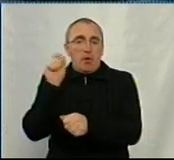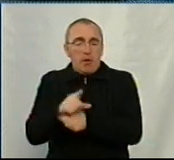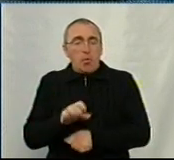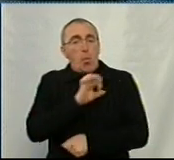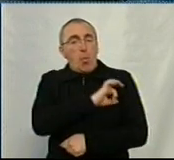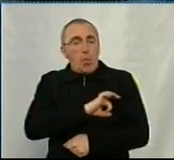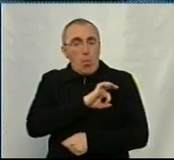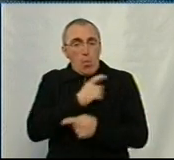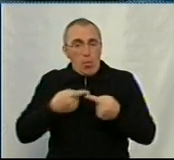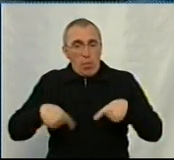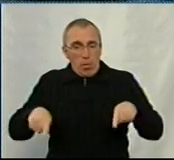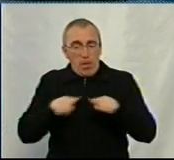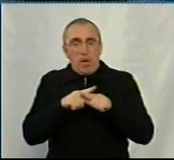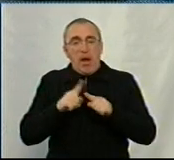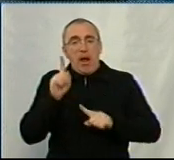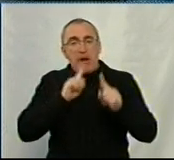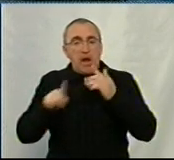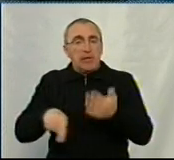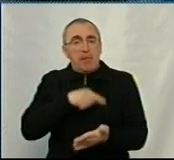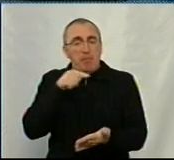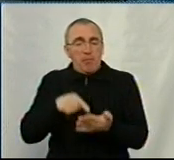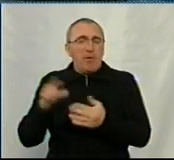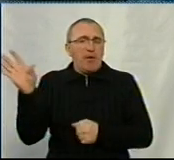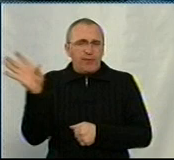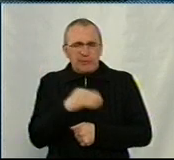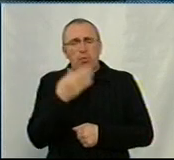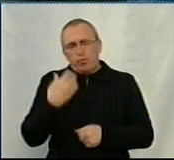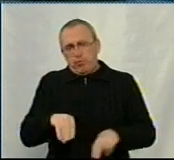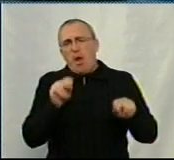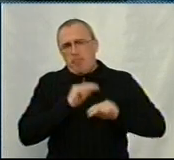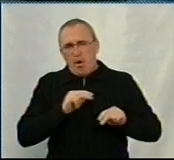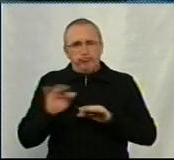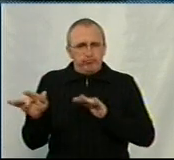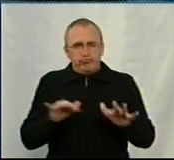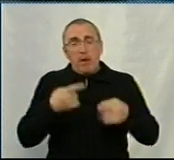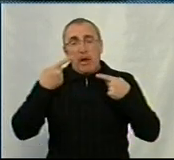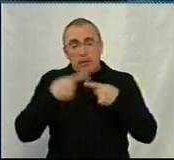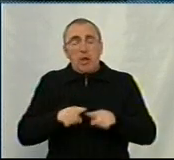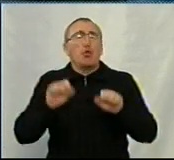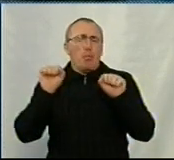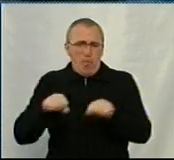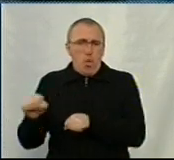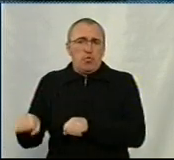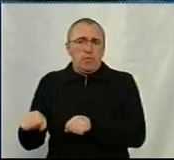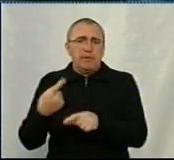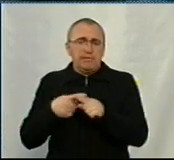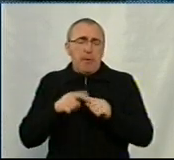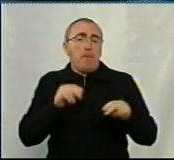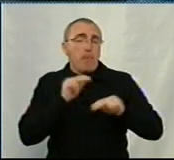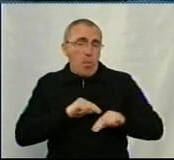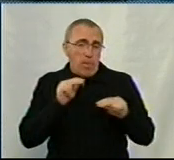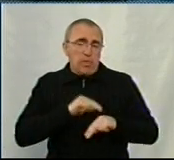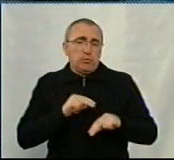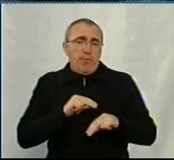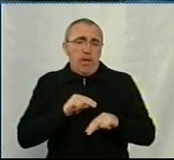юридичному, апарату ради міської. Тобто всі вже працюють, в принципі, технічно це можливо. Саме попрацювати